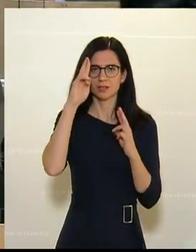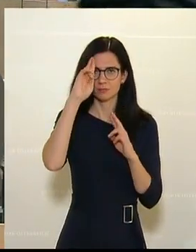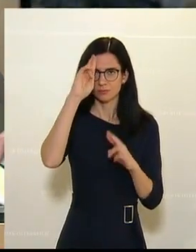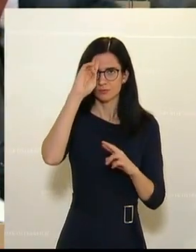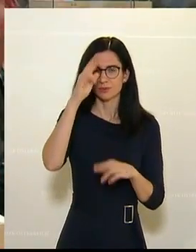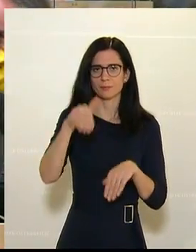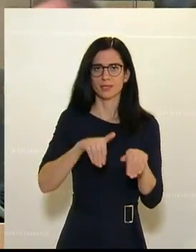wiederfinden, betont sie. Veränderte